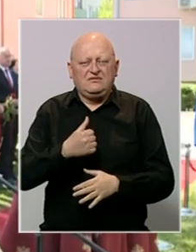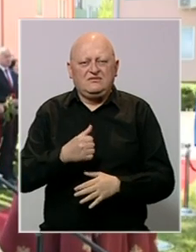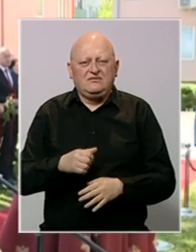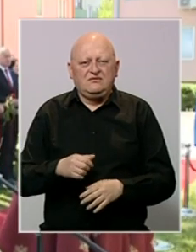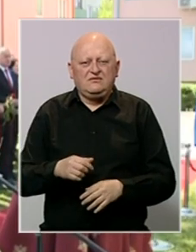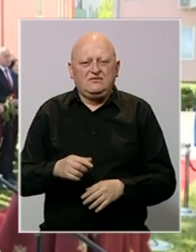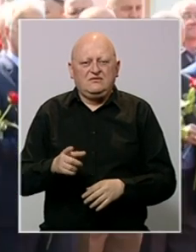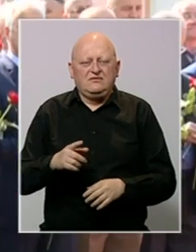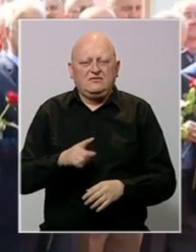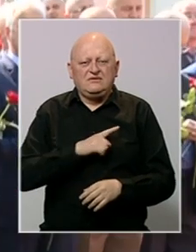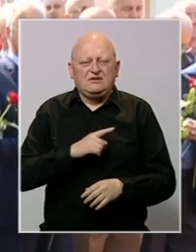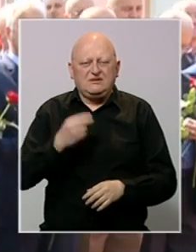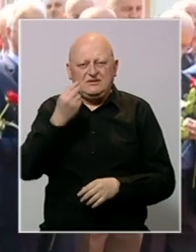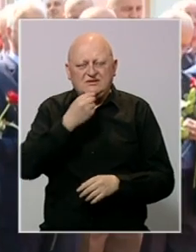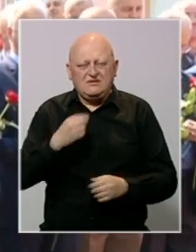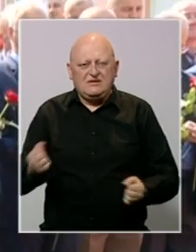Dnevnik 3